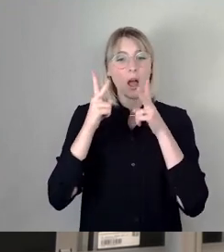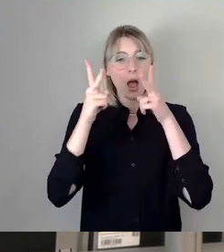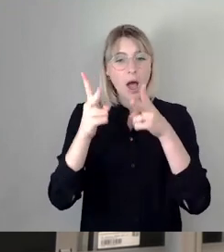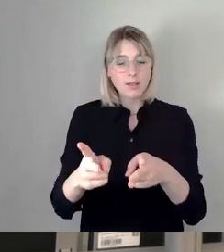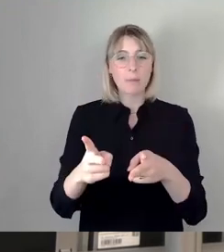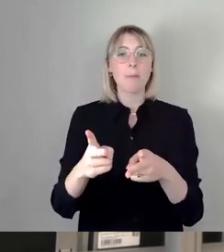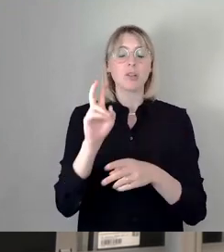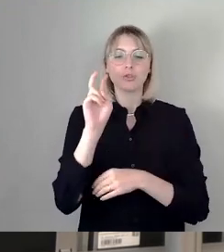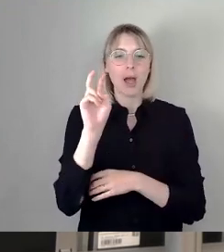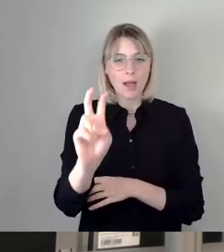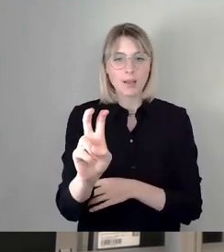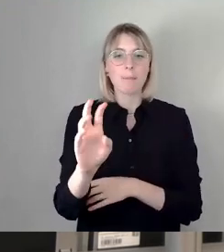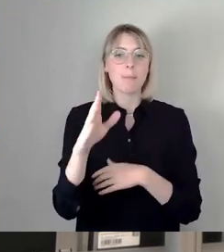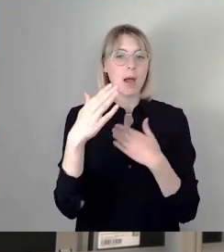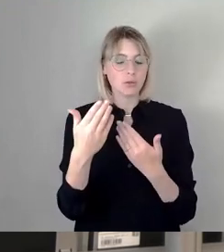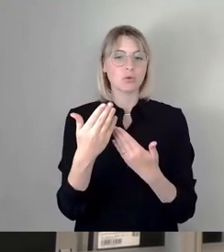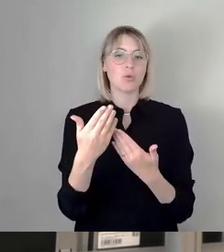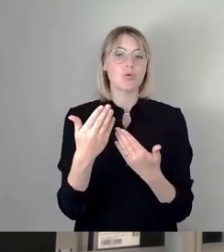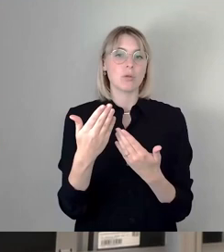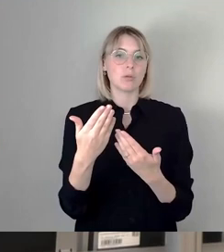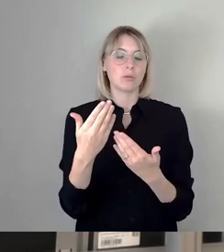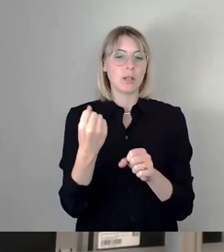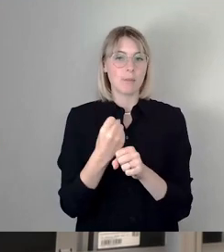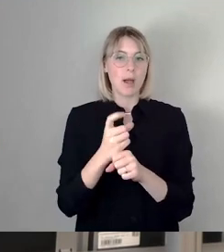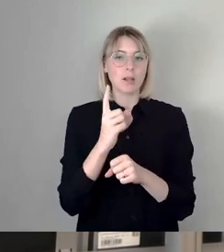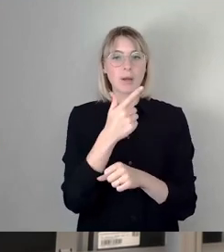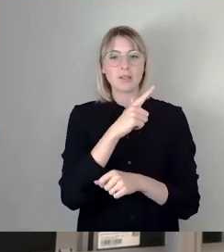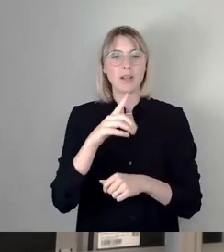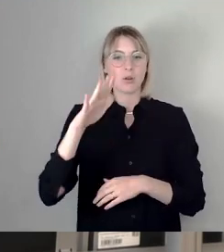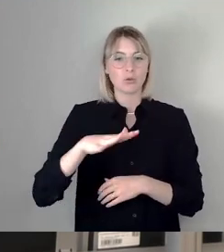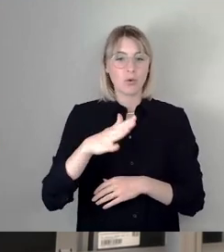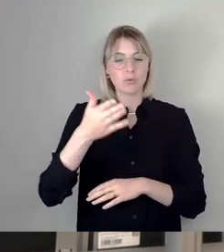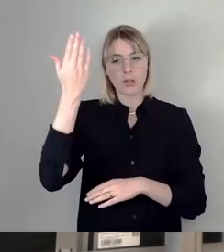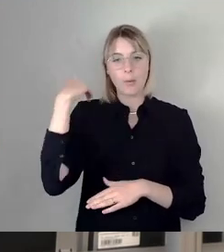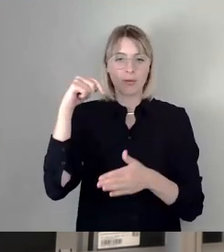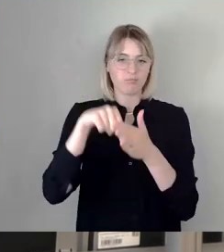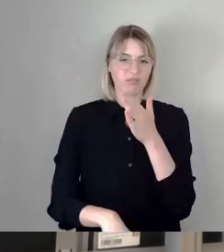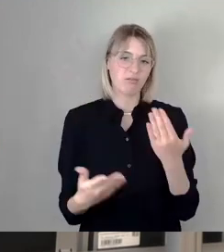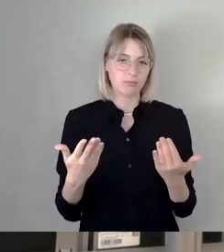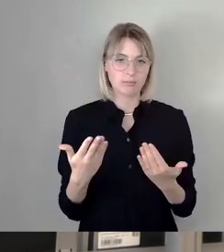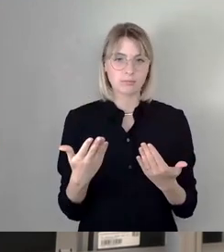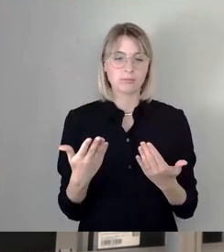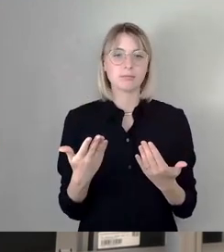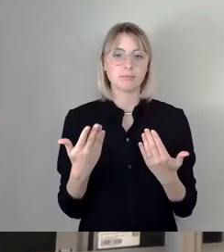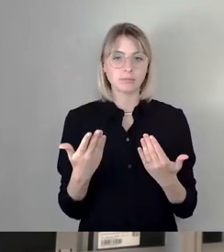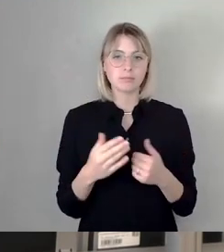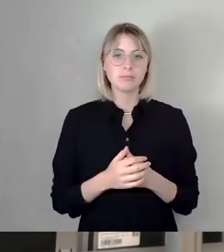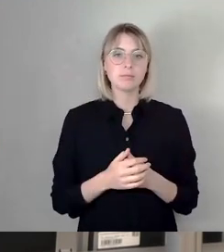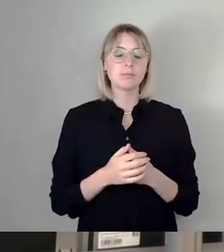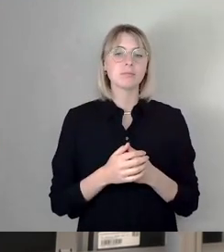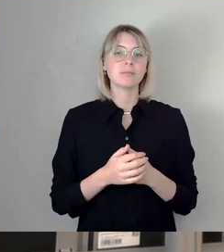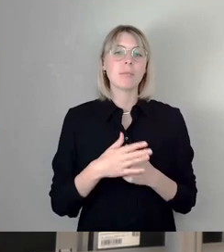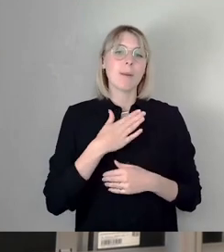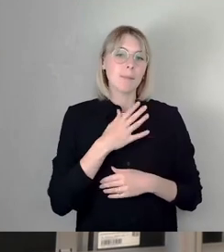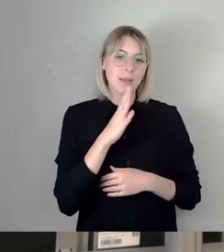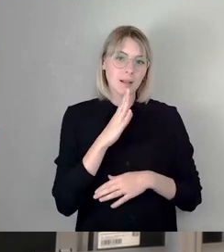die auf der Straße fährt, aber die Schlacht ist 2015 verloren gegangen. Ich möchte den Rest meiner Redezeit dafür nutzen,